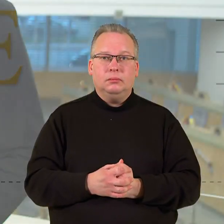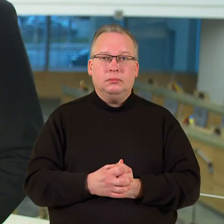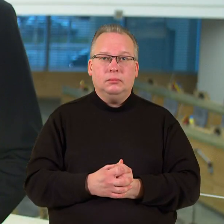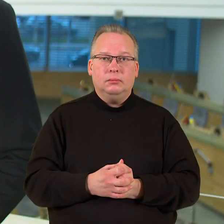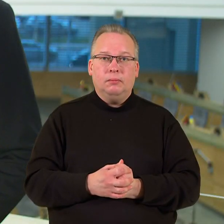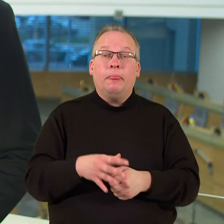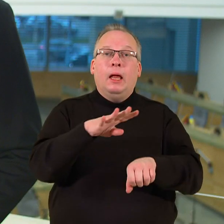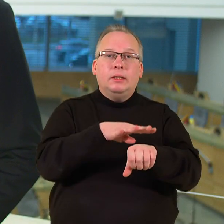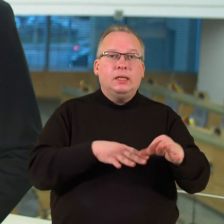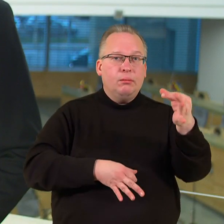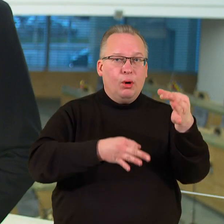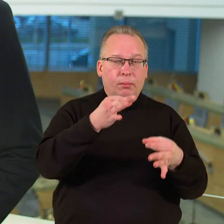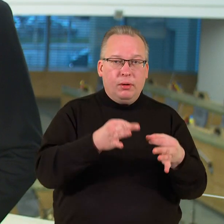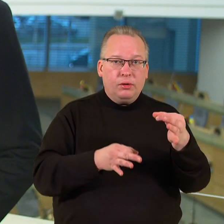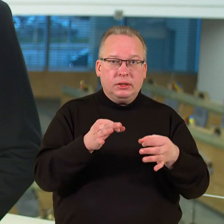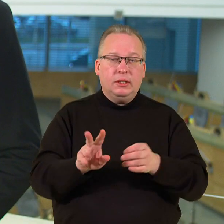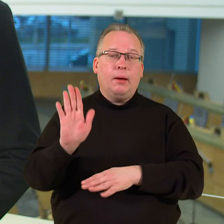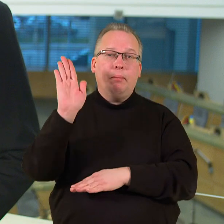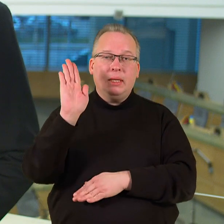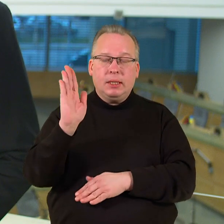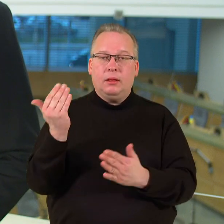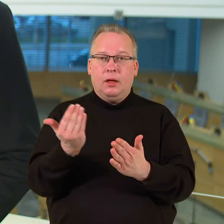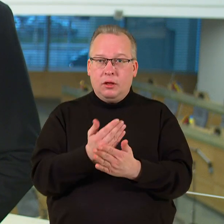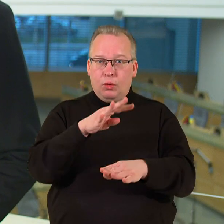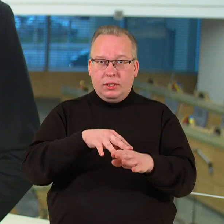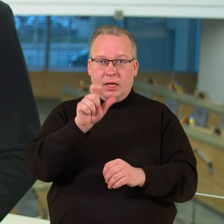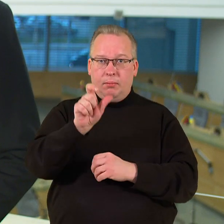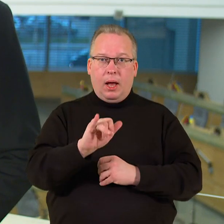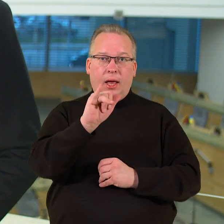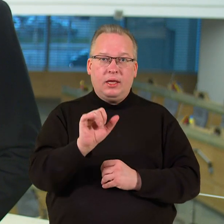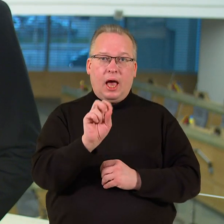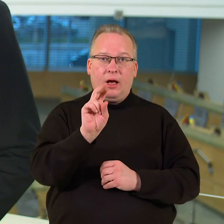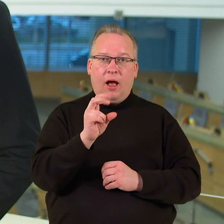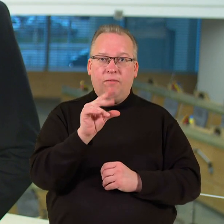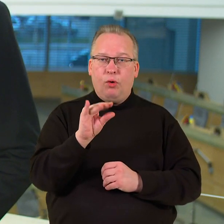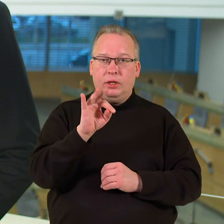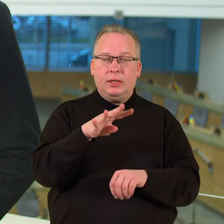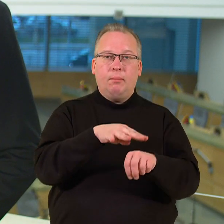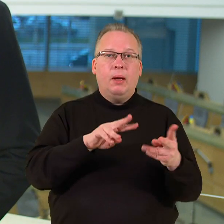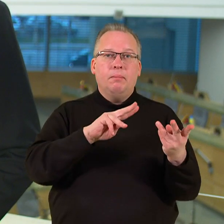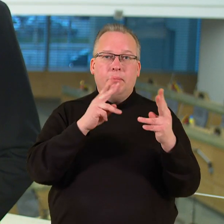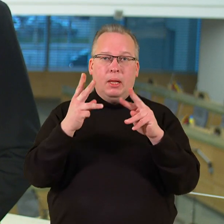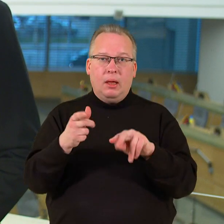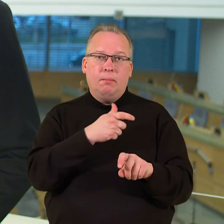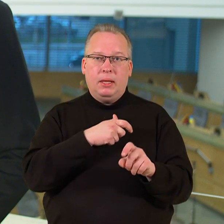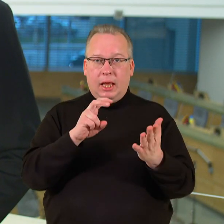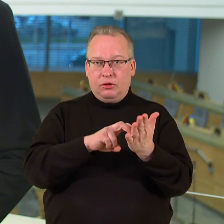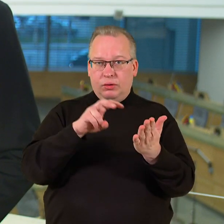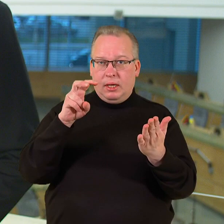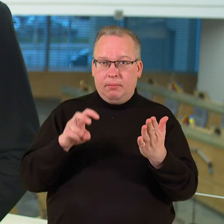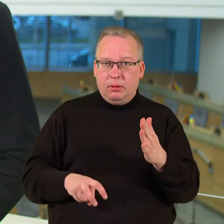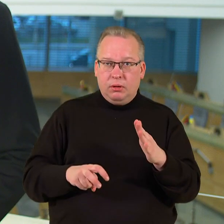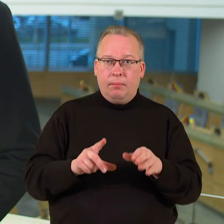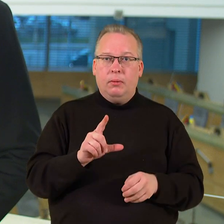Seimo posėdėje prisveikdinta nauja Seimo narė Angelija Jakovunytė. Ji parlamente pakeitė mandato atsisakiusią